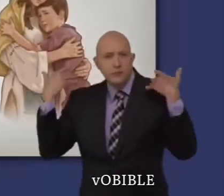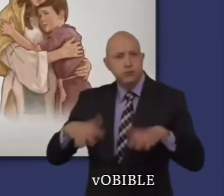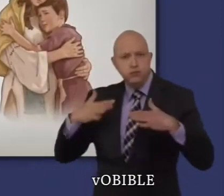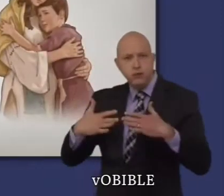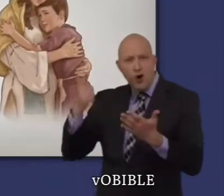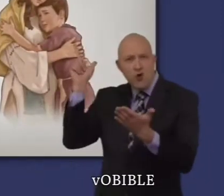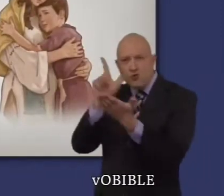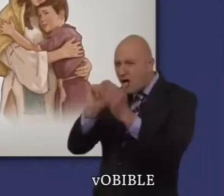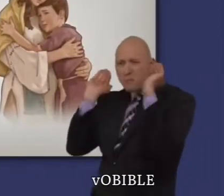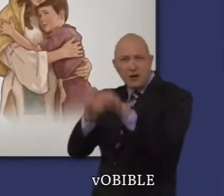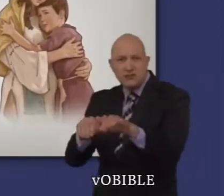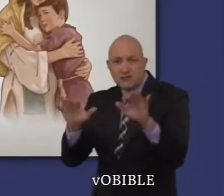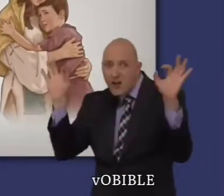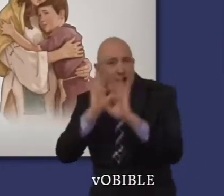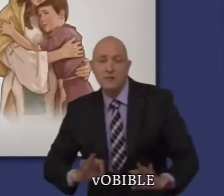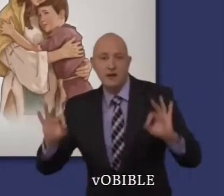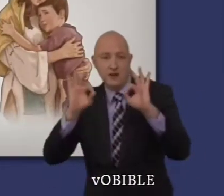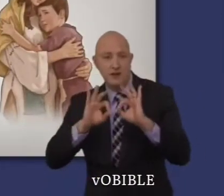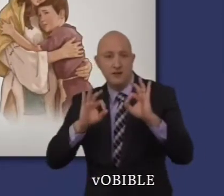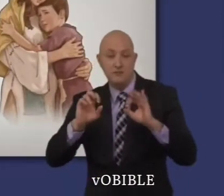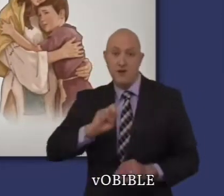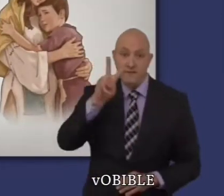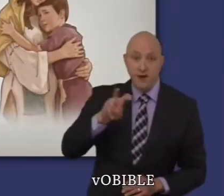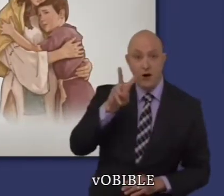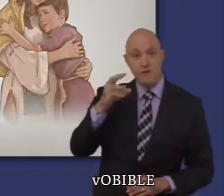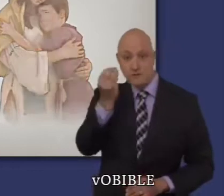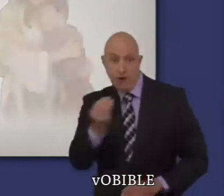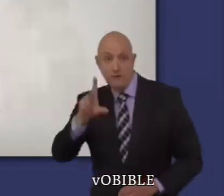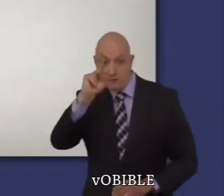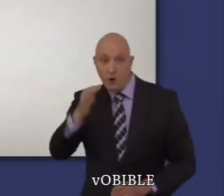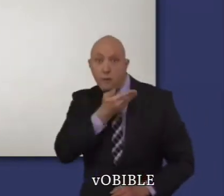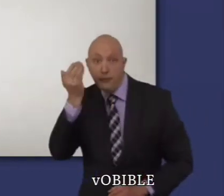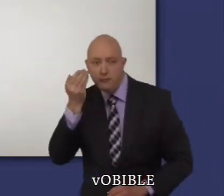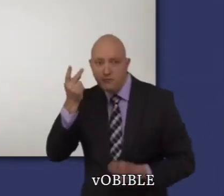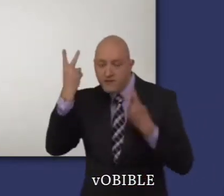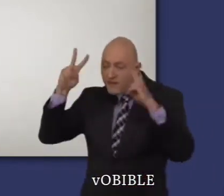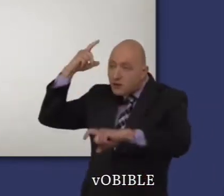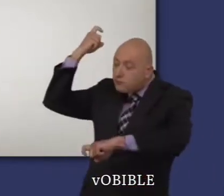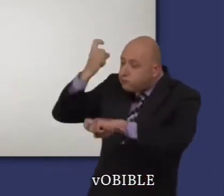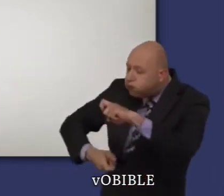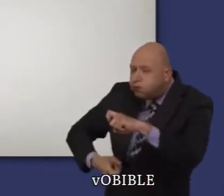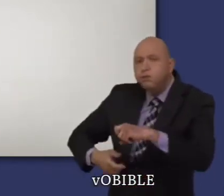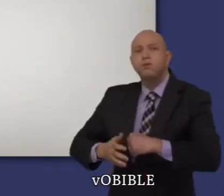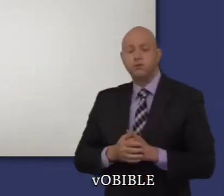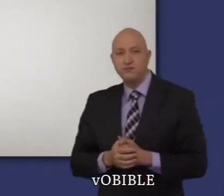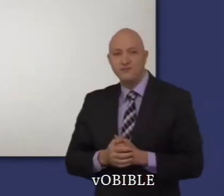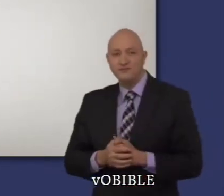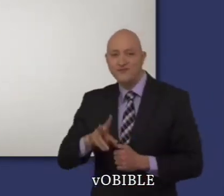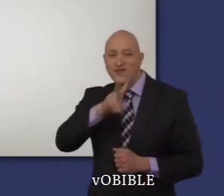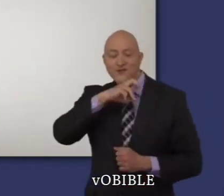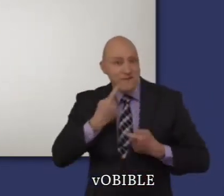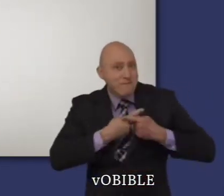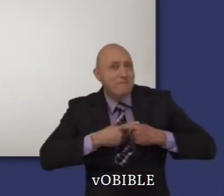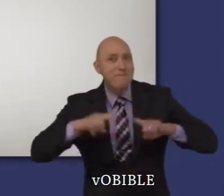rencontraient de nombreuses difficultés. Mais en Israël, la loi de Jéhovah s'appliquait à tous et profitait à tous,